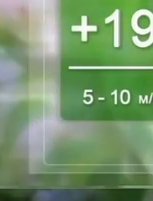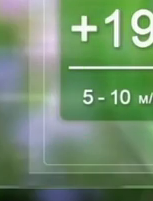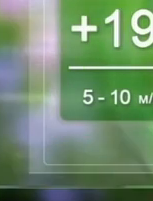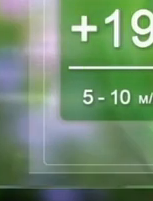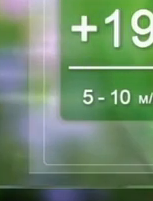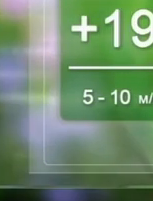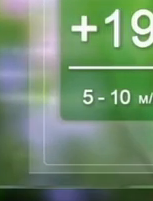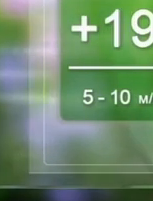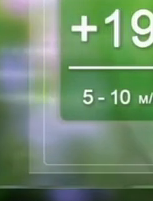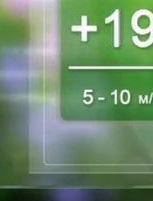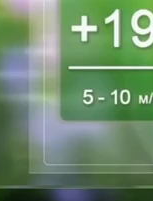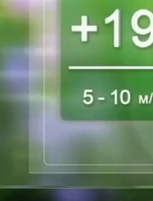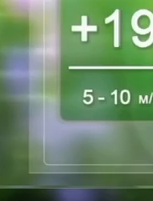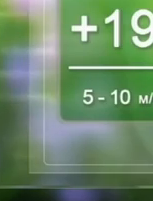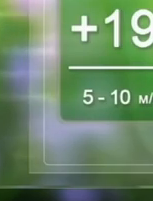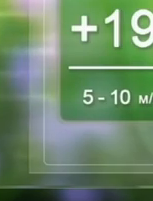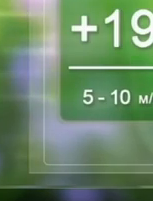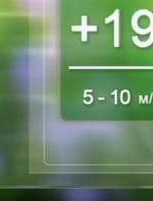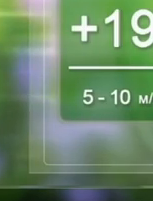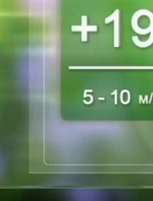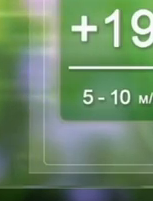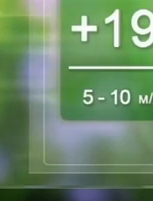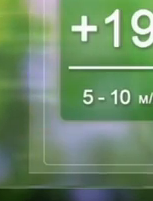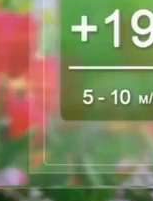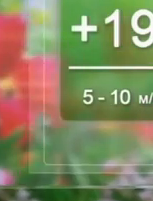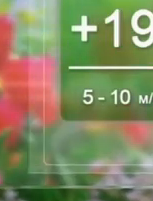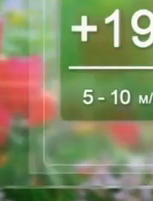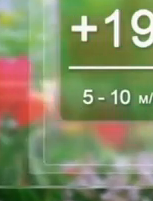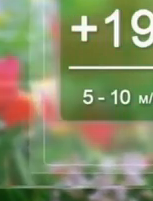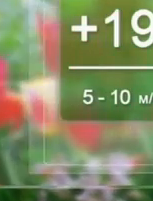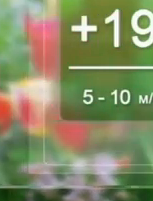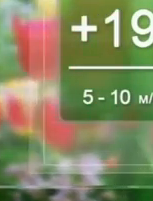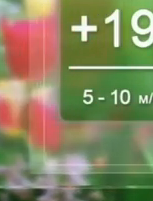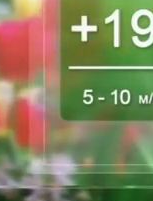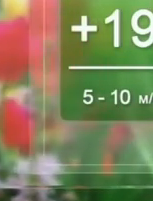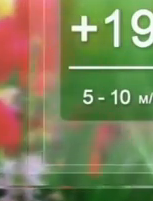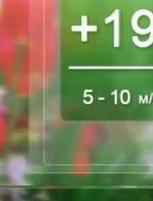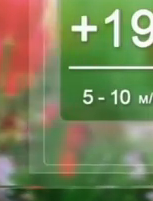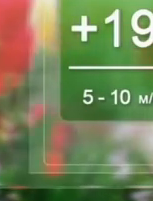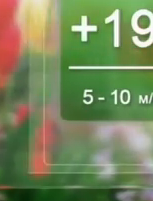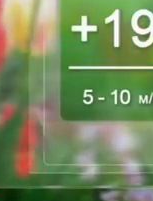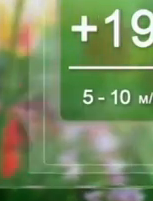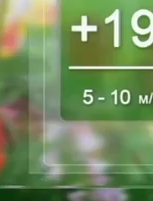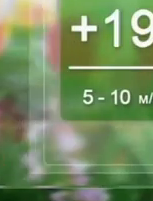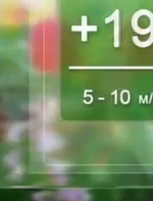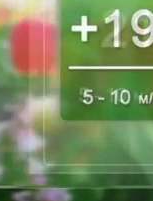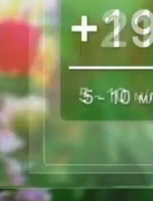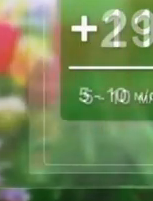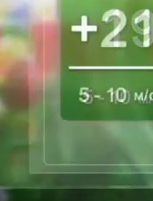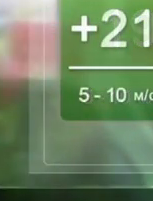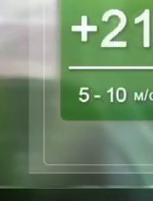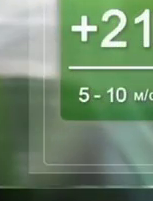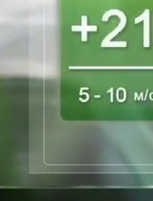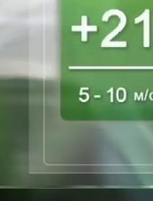-10 метрів за секунду. Температура повітря в області вночі плюс 11 плюс 16, в день – 19-24 градуси вище нуля.